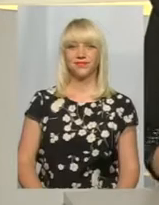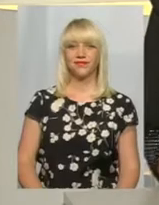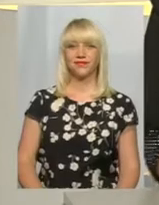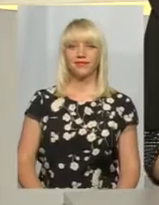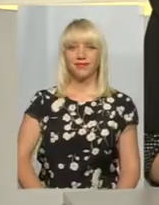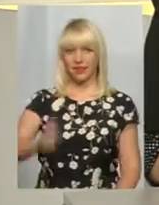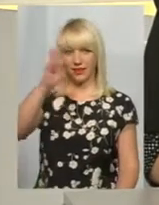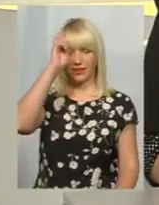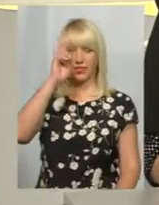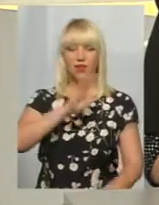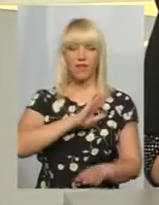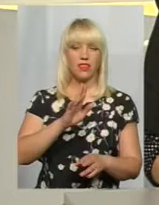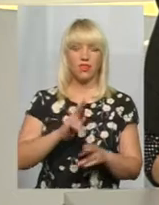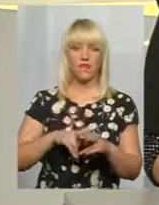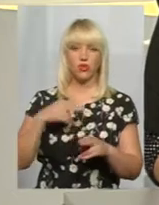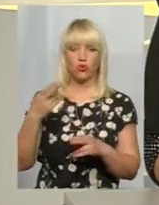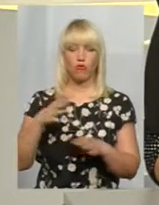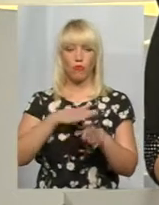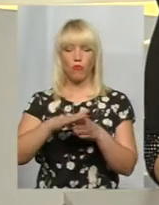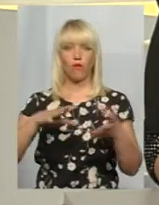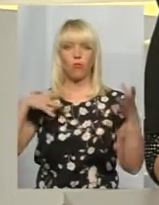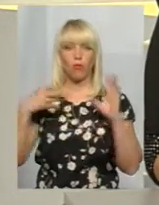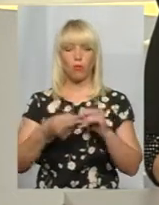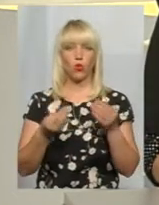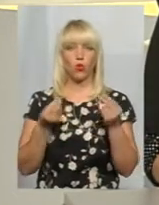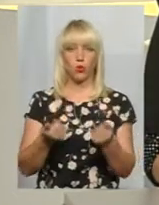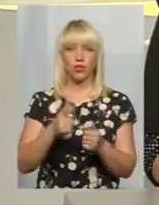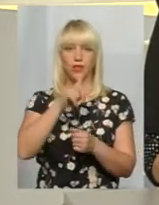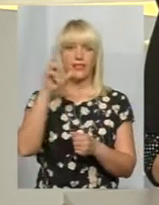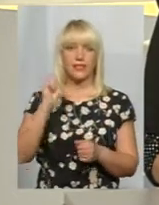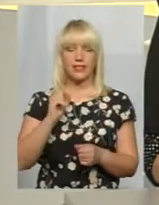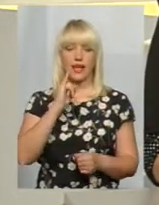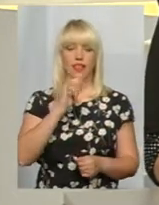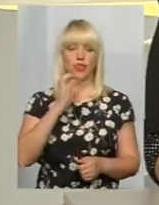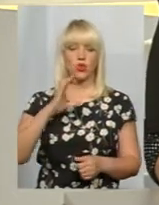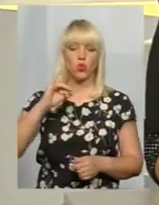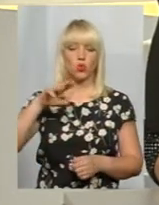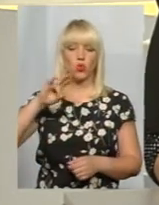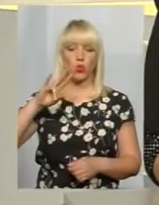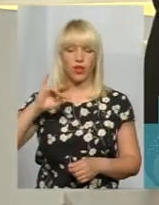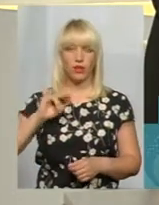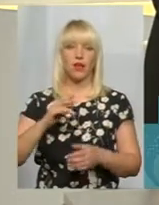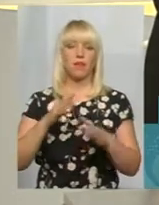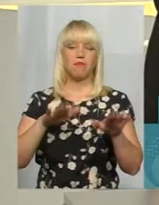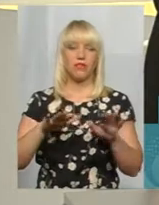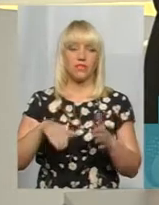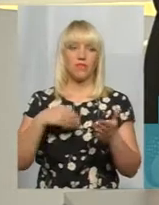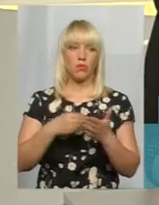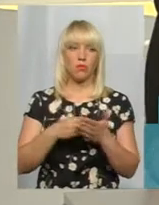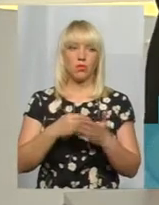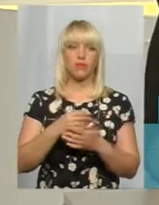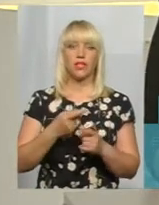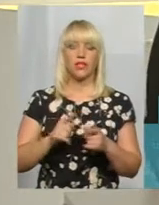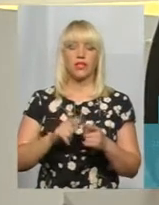Держава не відшкодовує у повному обсязі кошти за інсулін місцевим бюджетом за програмою реінбюрсації.